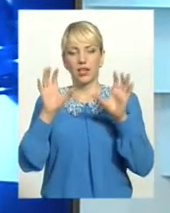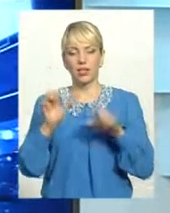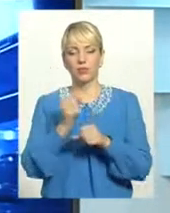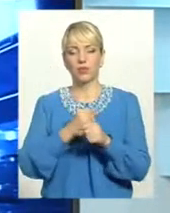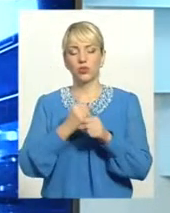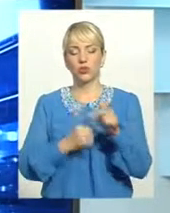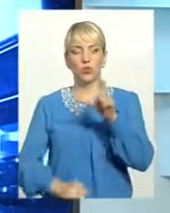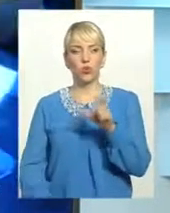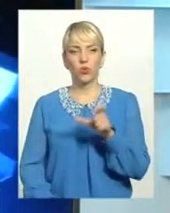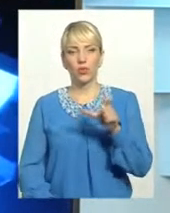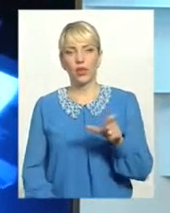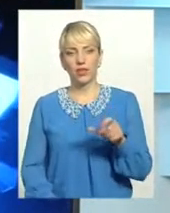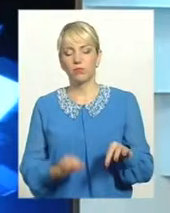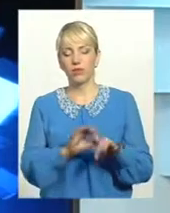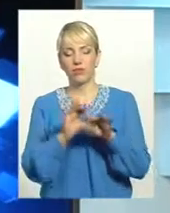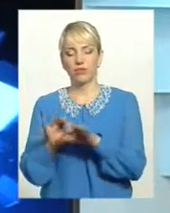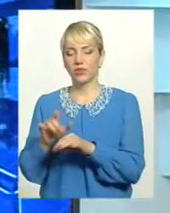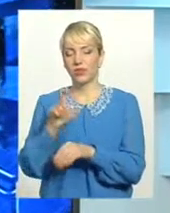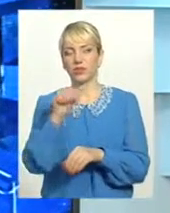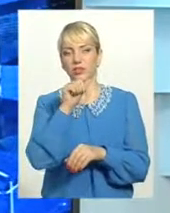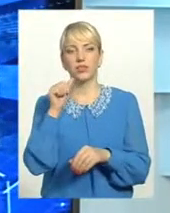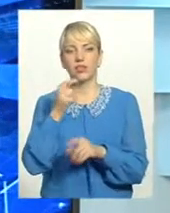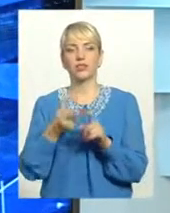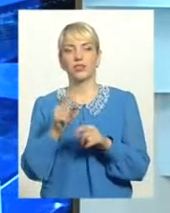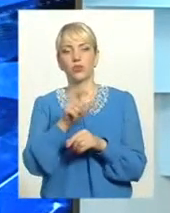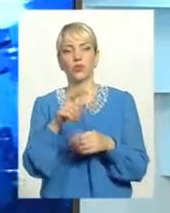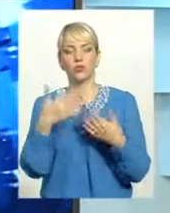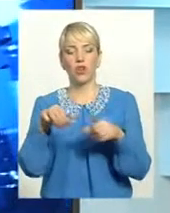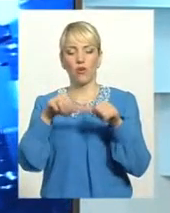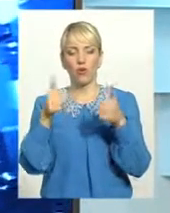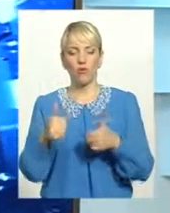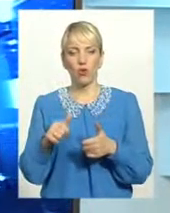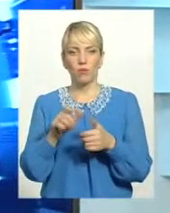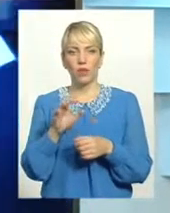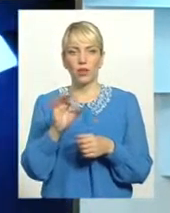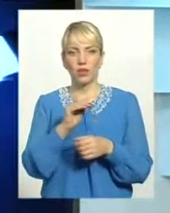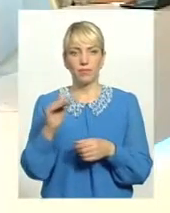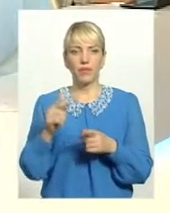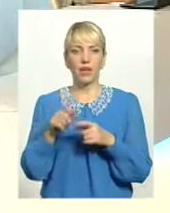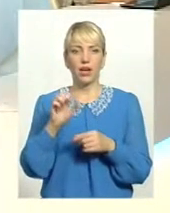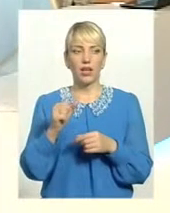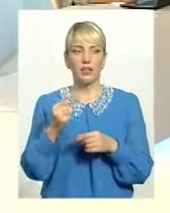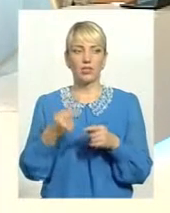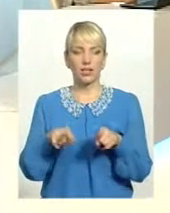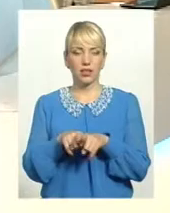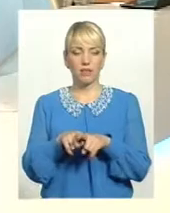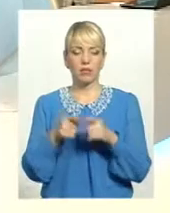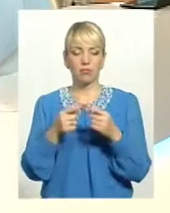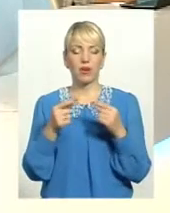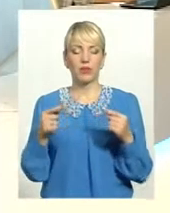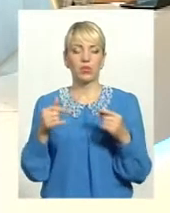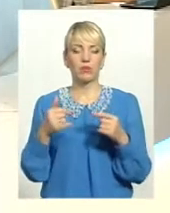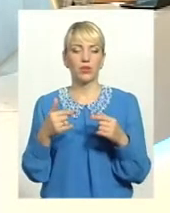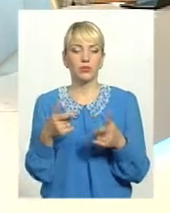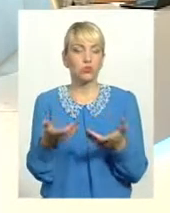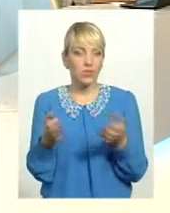сказати, людей вивели стіні і вони оформлені. Це в дійсності є, але одними такими методами, звичайно,